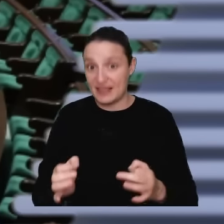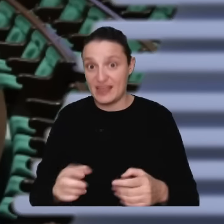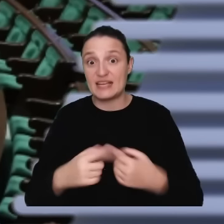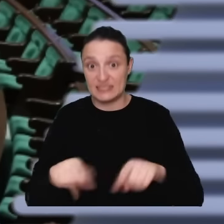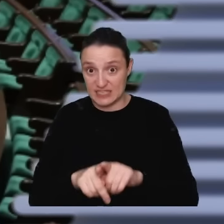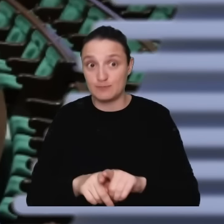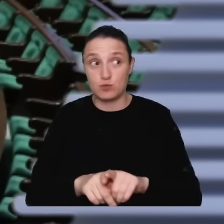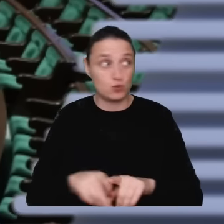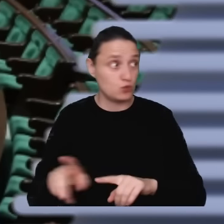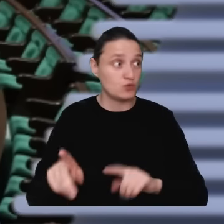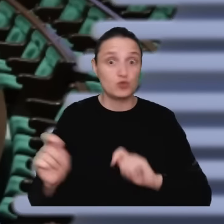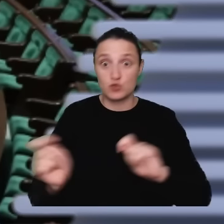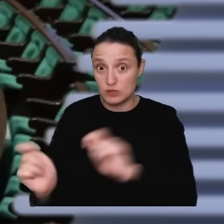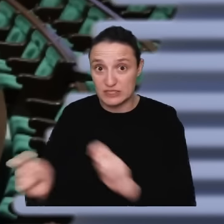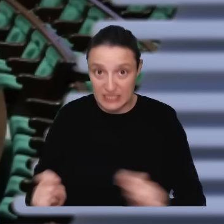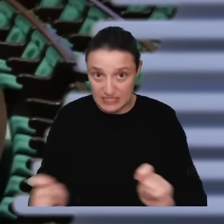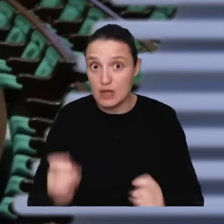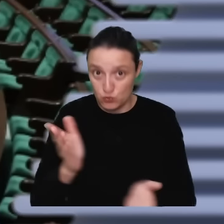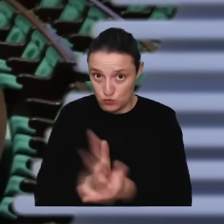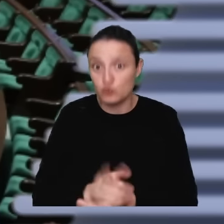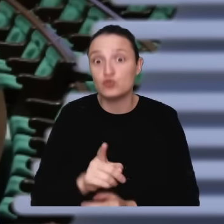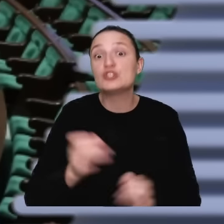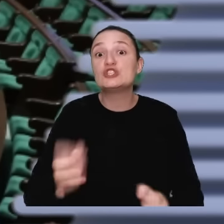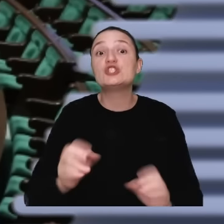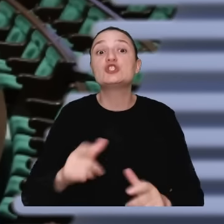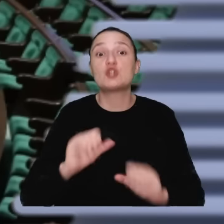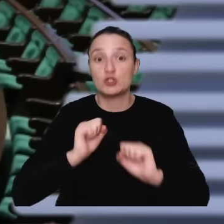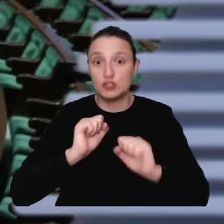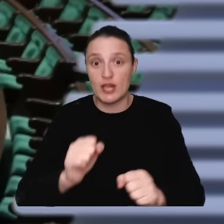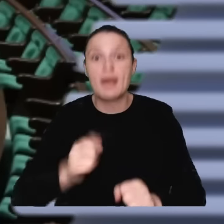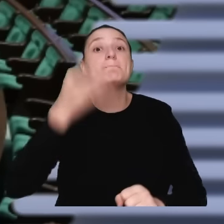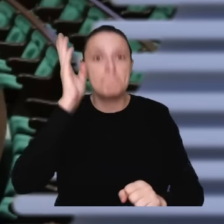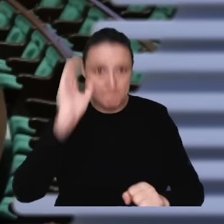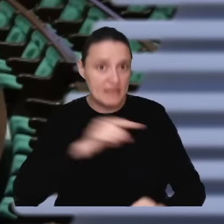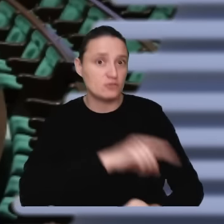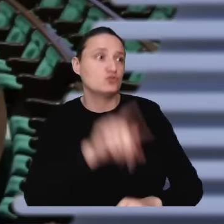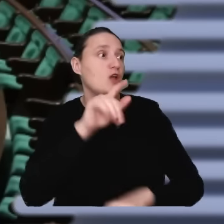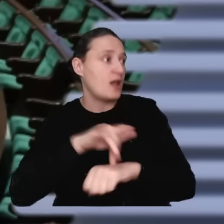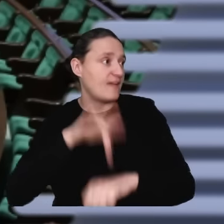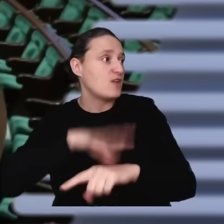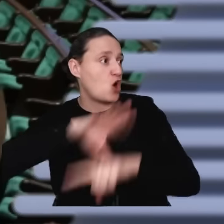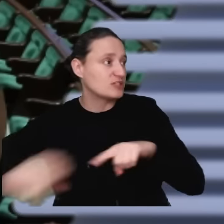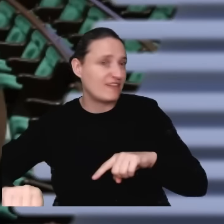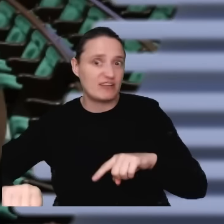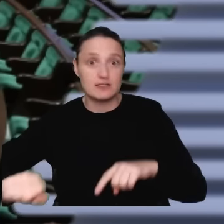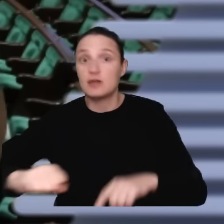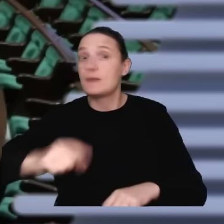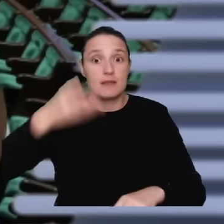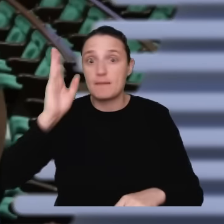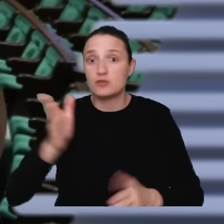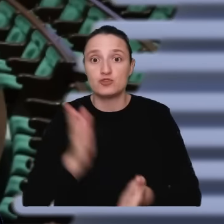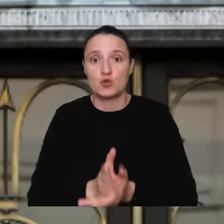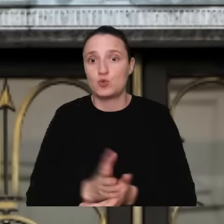sygnałem skierowanym do wyborców? To, co dzisiaj się dzieje, na pewno zostanie rozliczone i w tym wypadku już nikt nie będzie miał żadnych